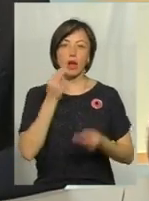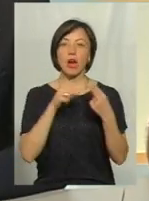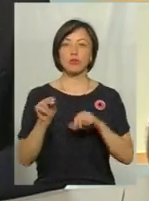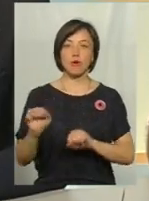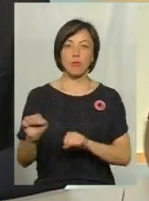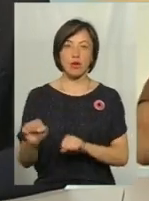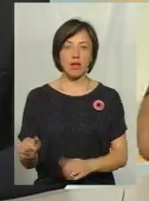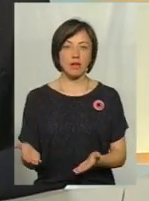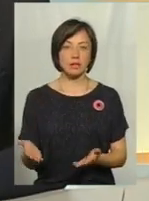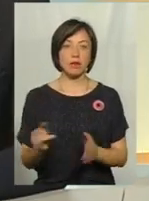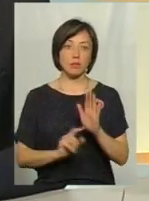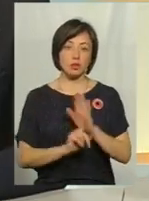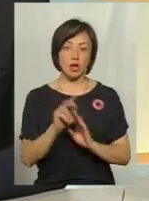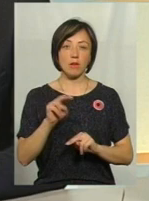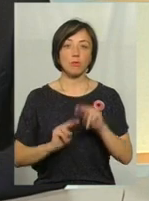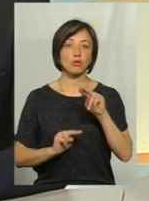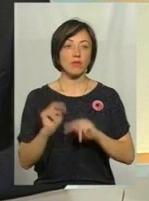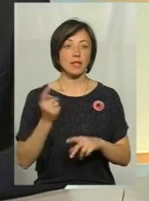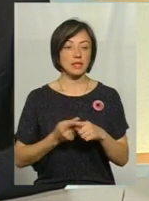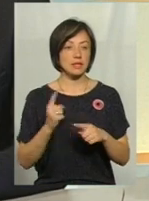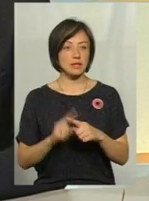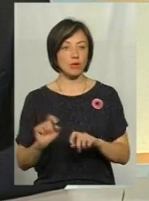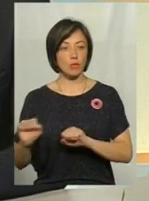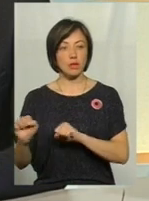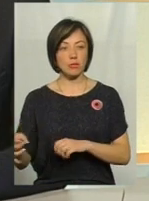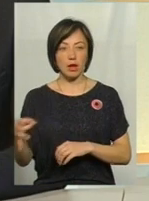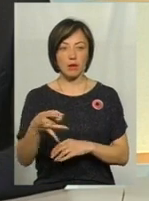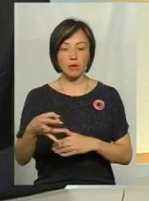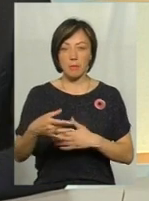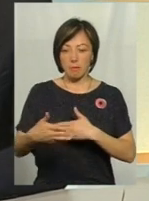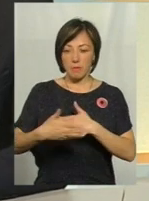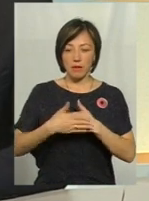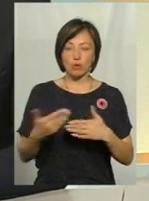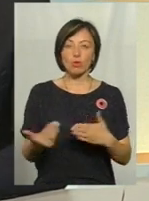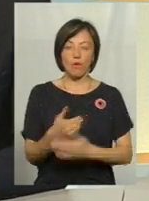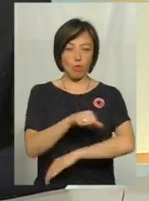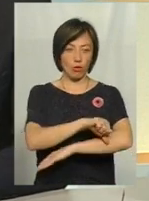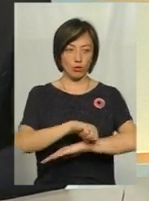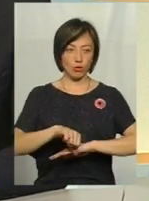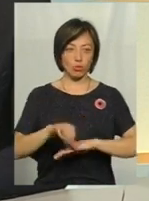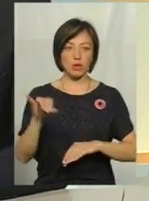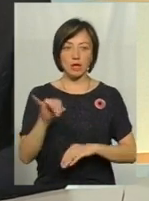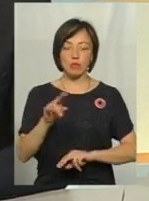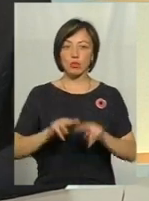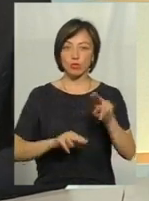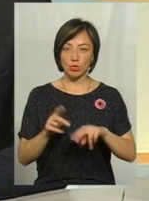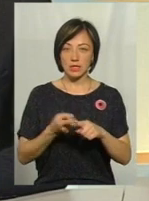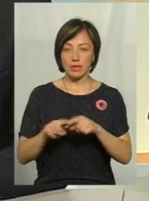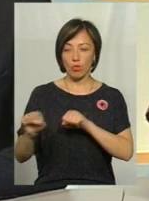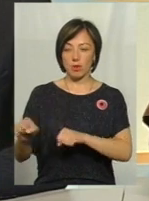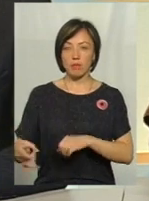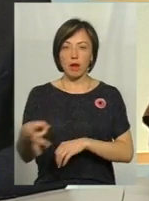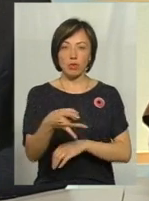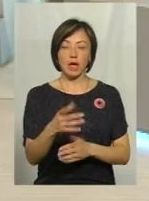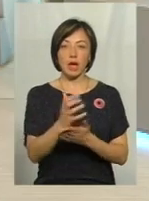оборонятися. І почали будувати ось цей кріпрайон вже ближче до нового кордону. І, будуючи його, знову ж